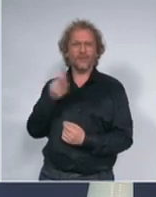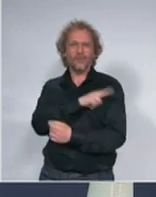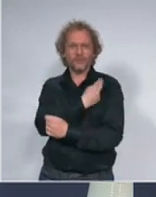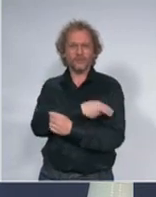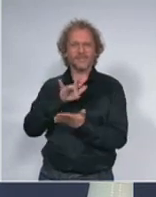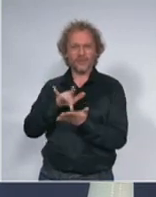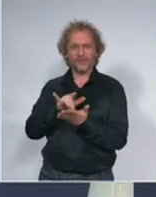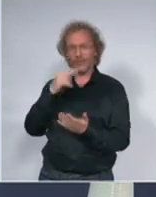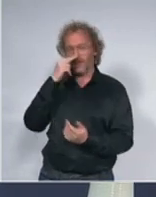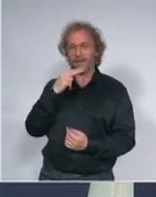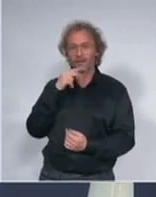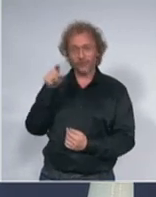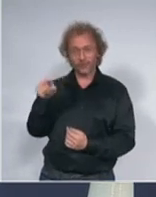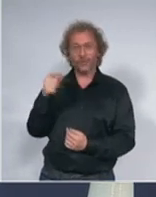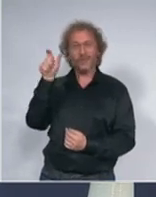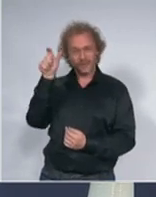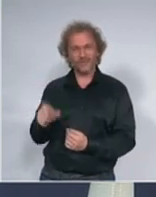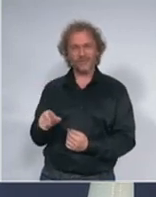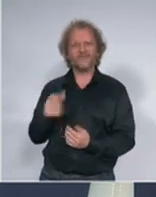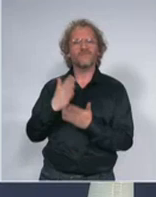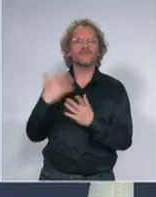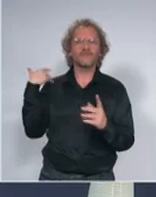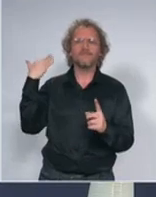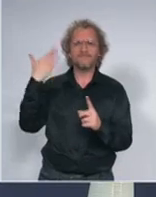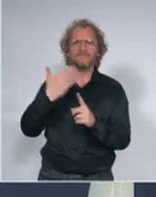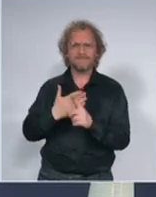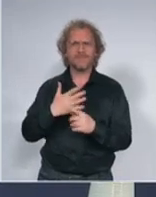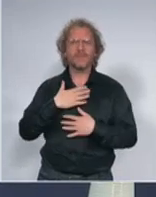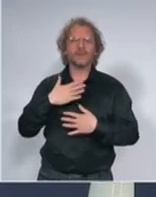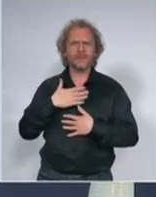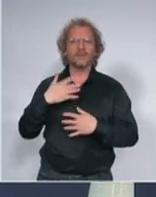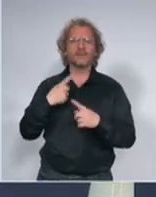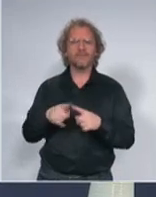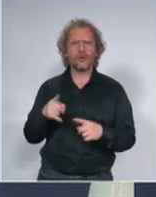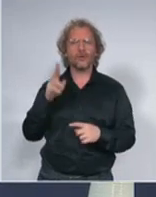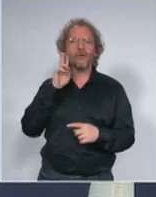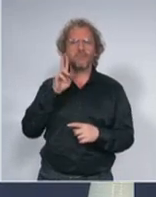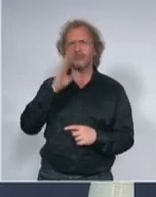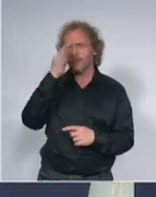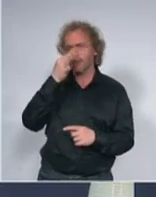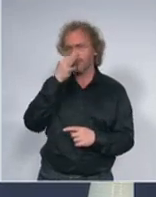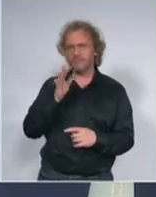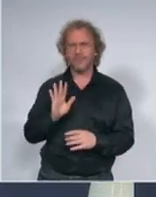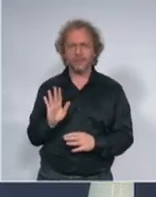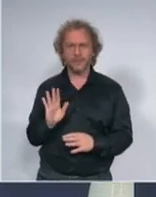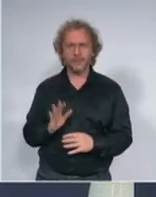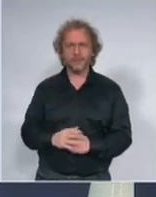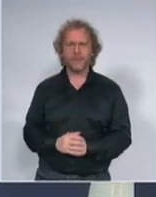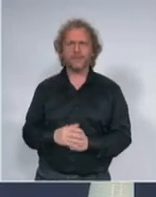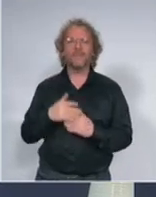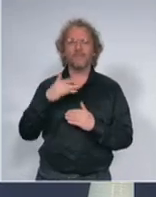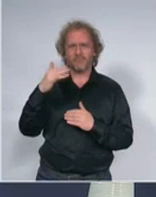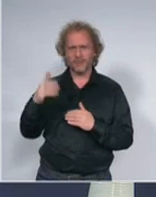koja je već nekoliko dana na respiratoru zbog sezonskog gripa, a naknadno je testom utvrđeno da